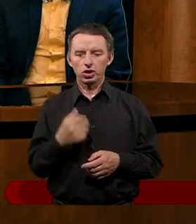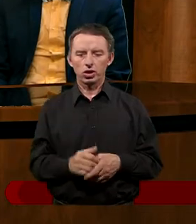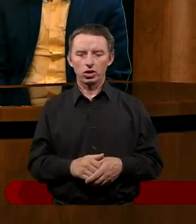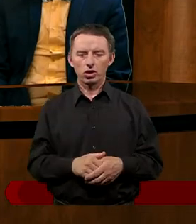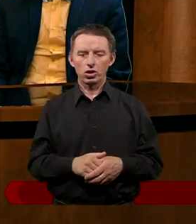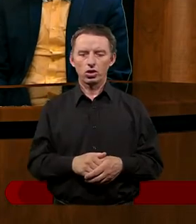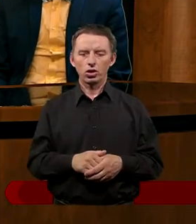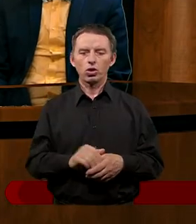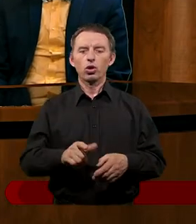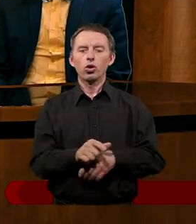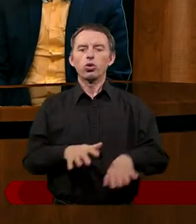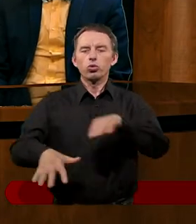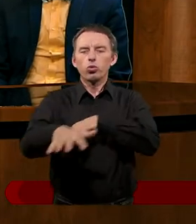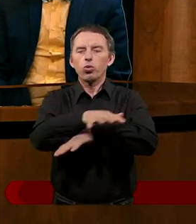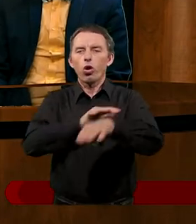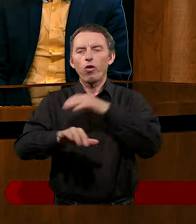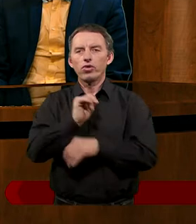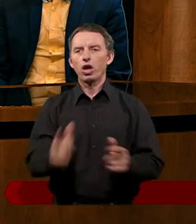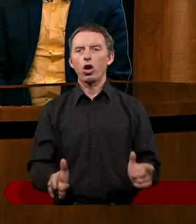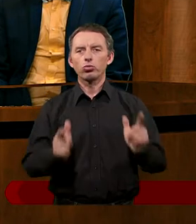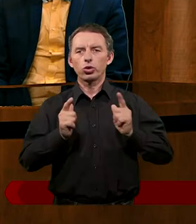duchowy odpoczynek?